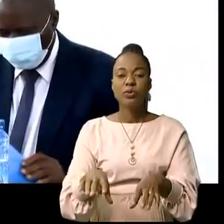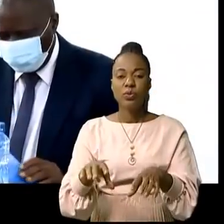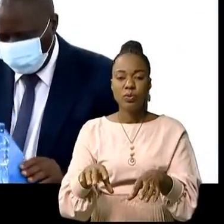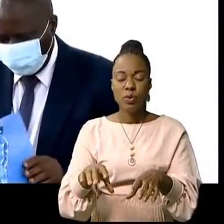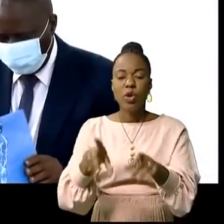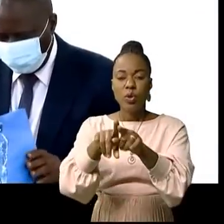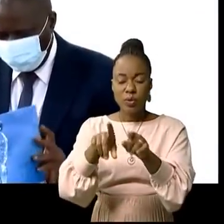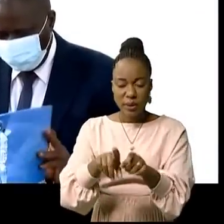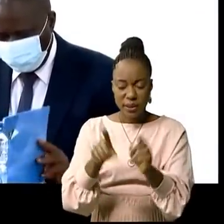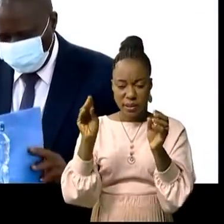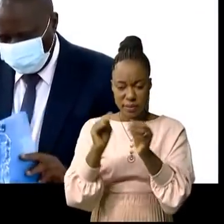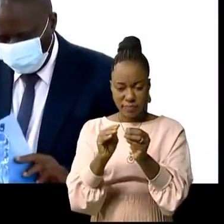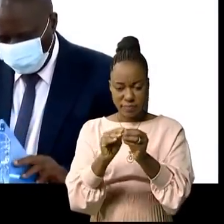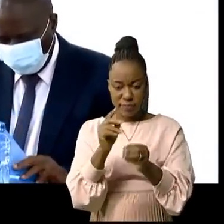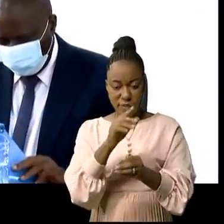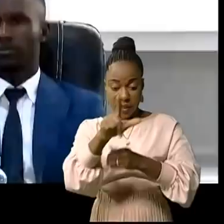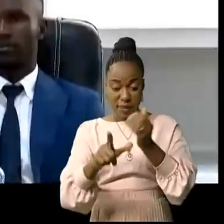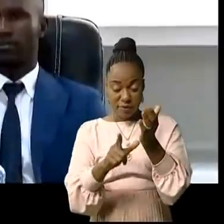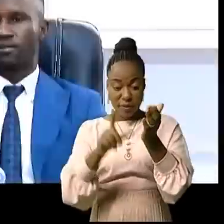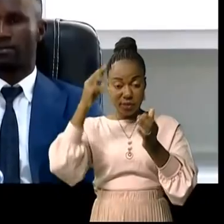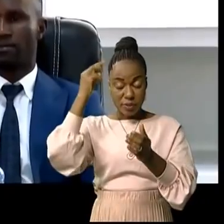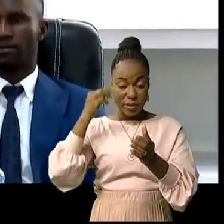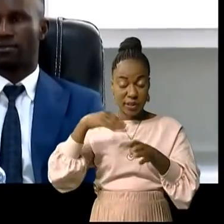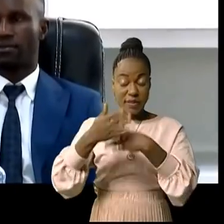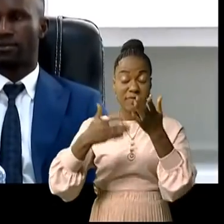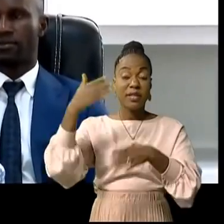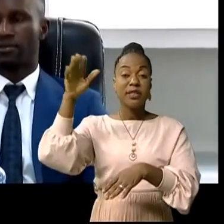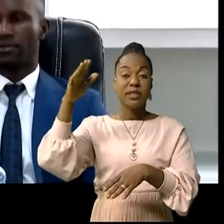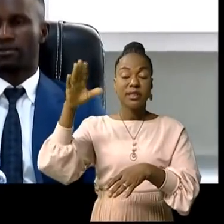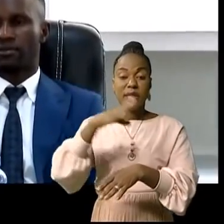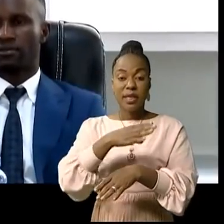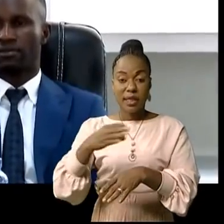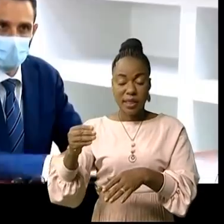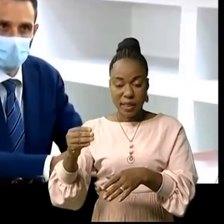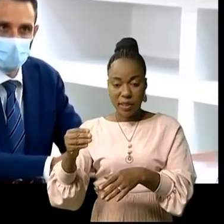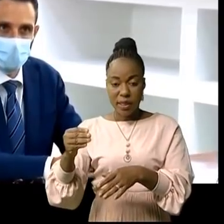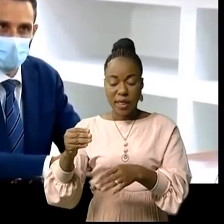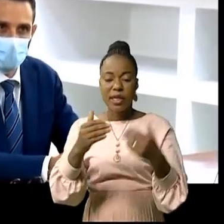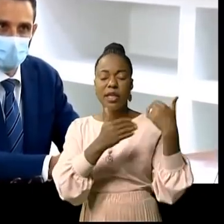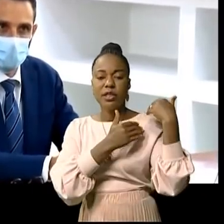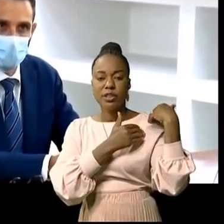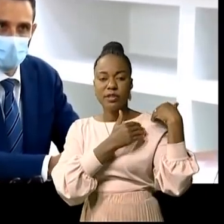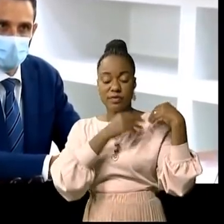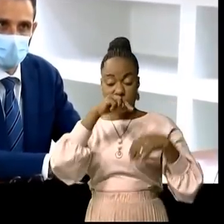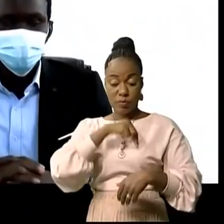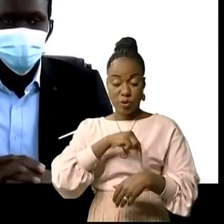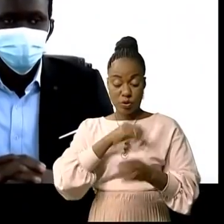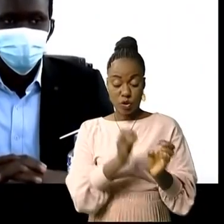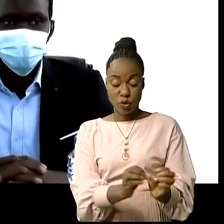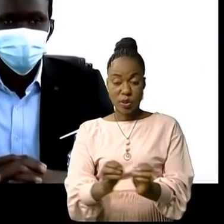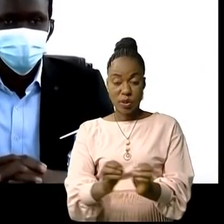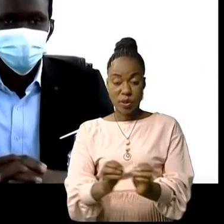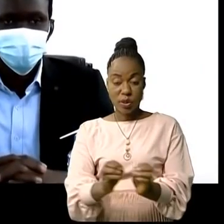ressort de cette audience entre le vice-ministre des Affaires étrangères, Samia Doubango, et le chef de mission de l'organisation